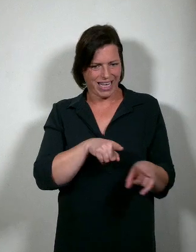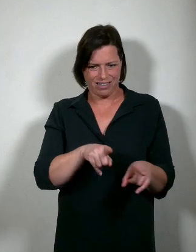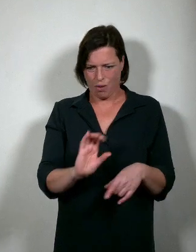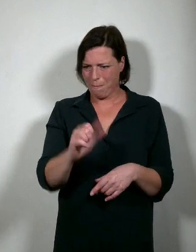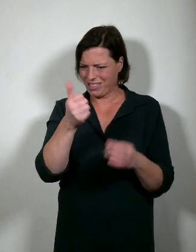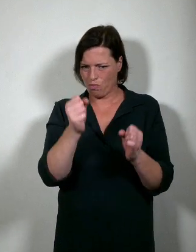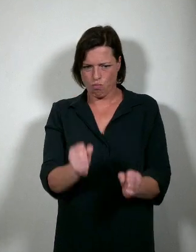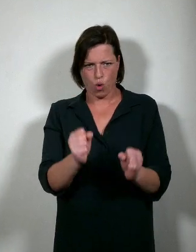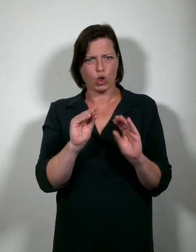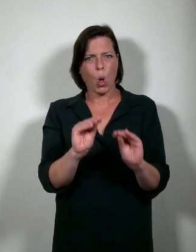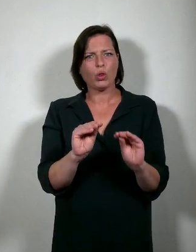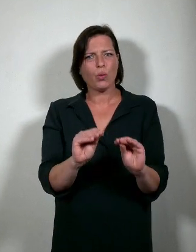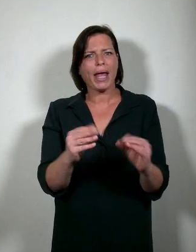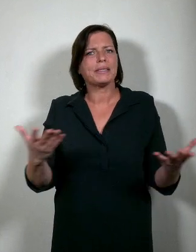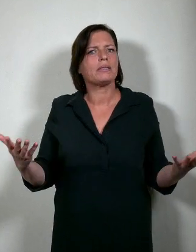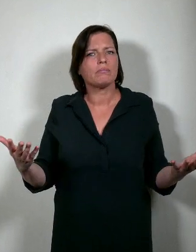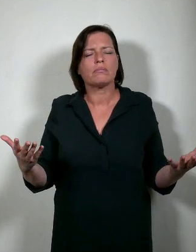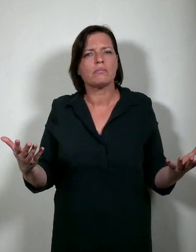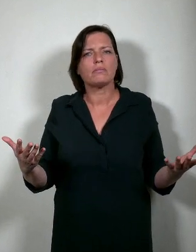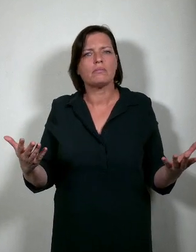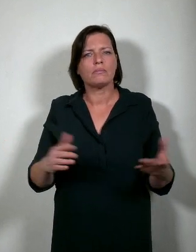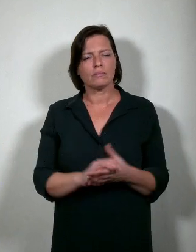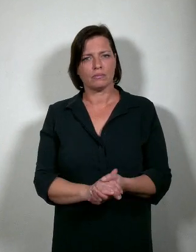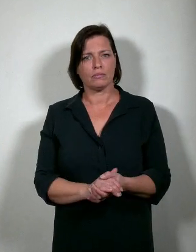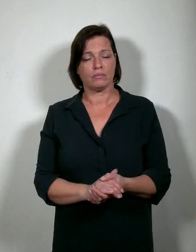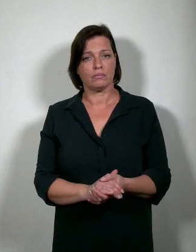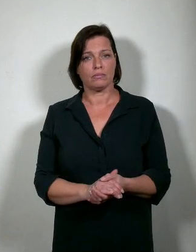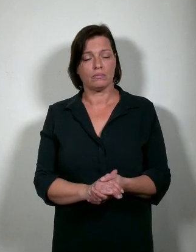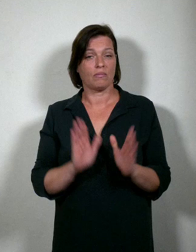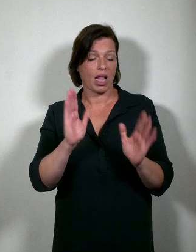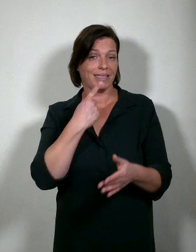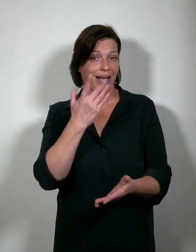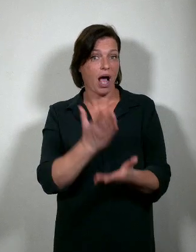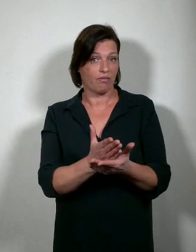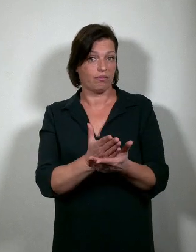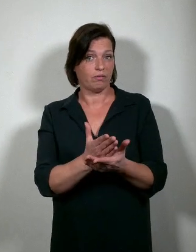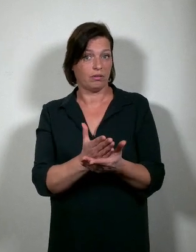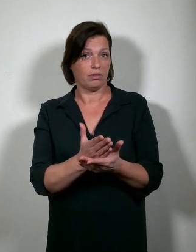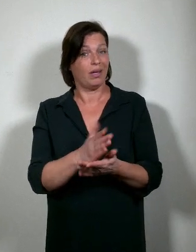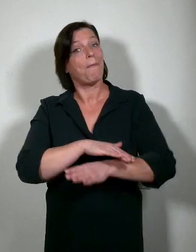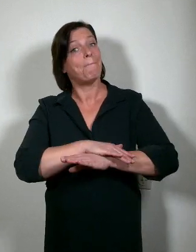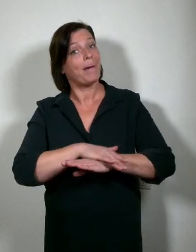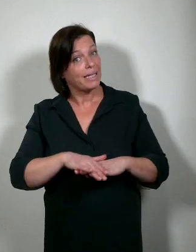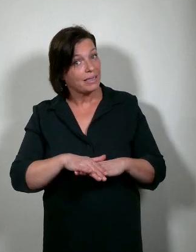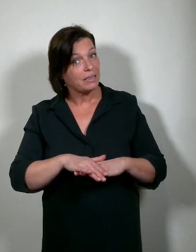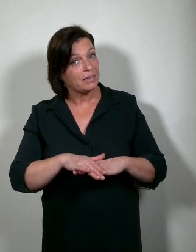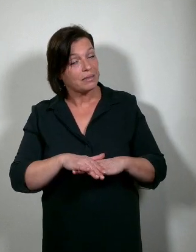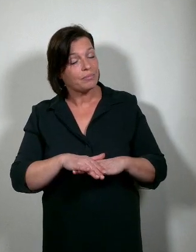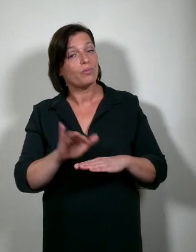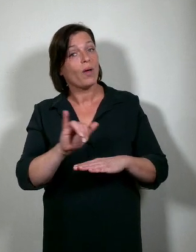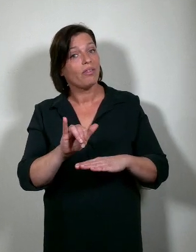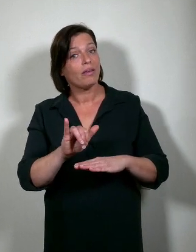best mogelijke onderwijs van de toekomst. Zoals gezegd, gebaseerd op wat wetenschap